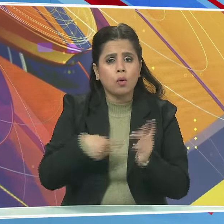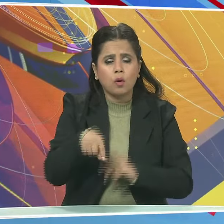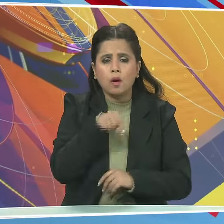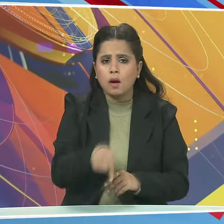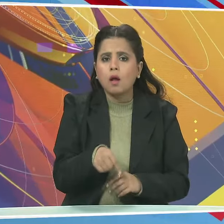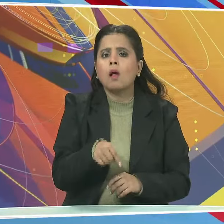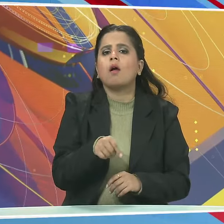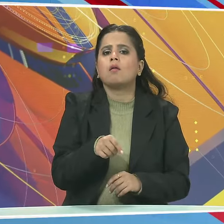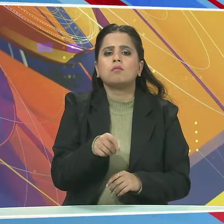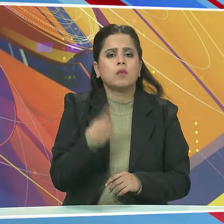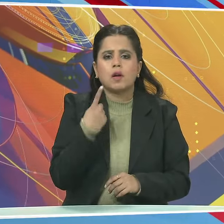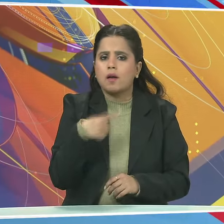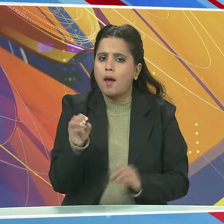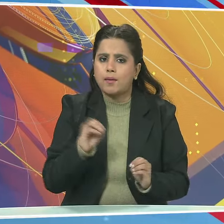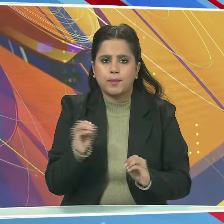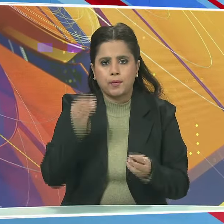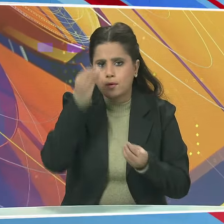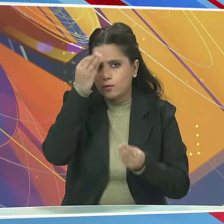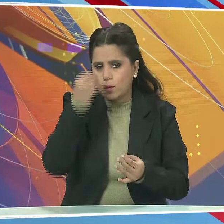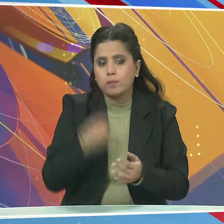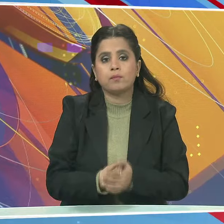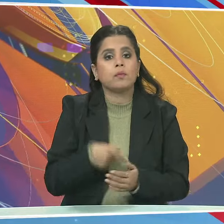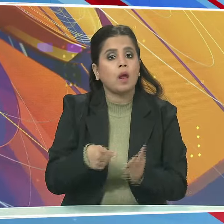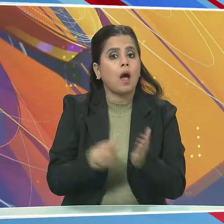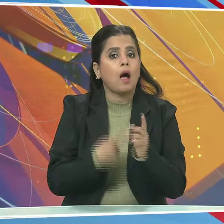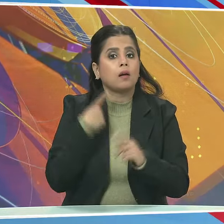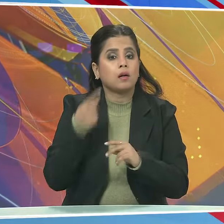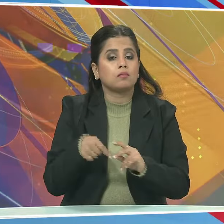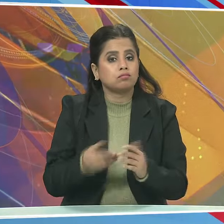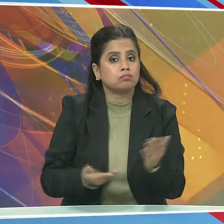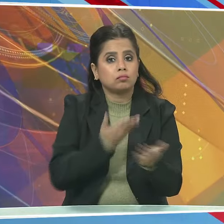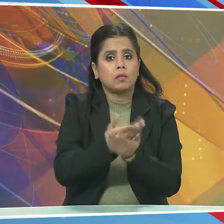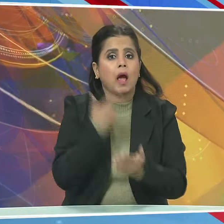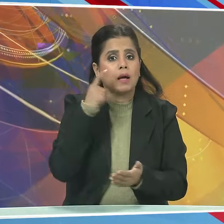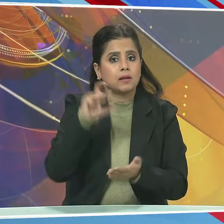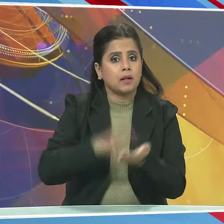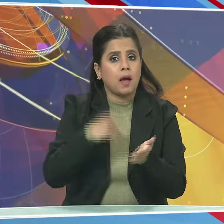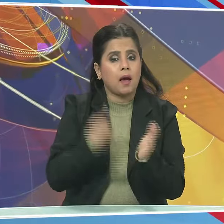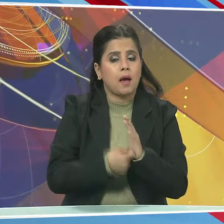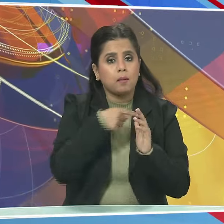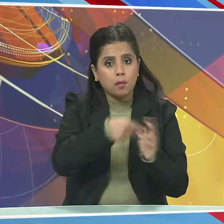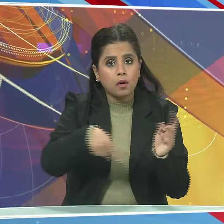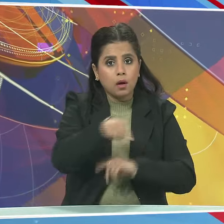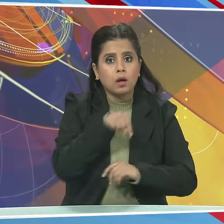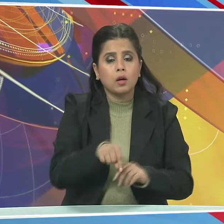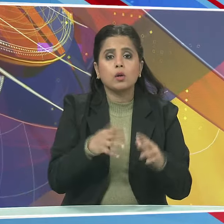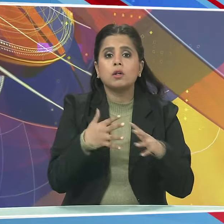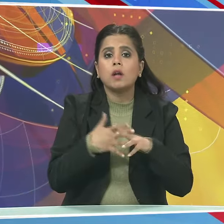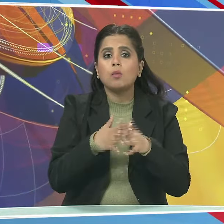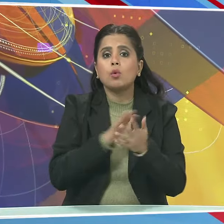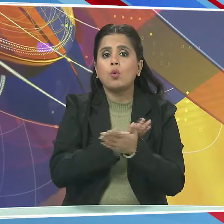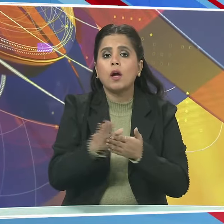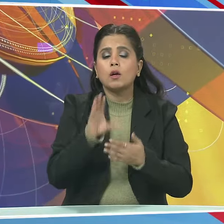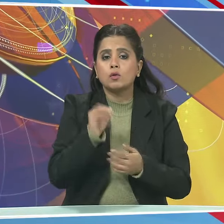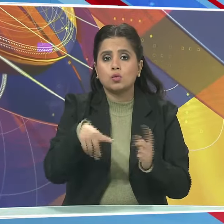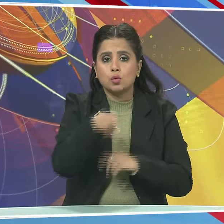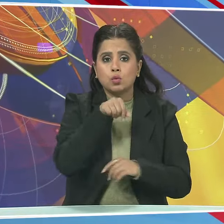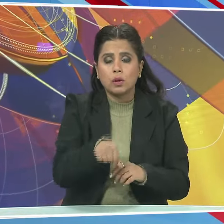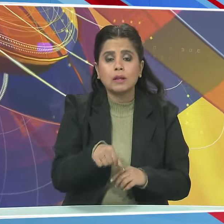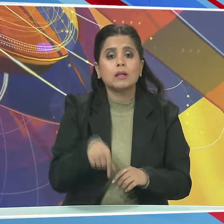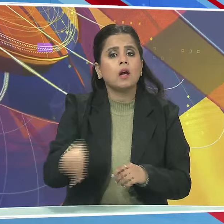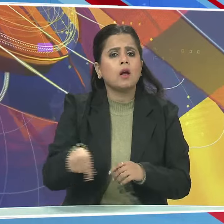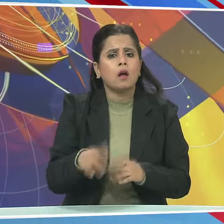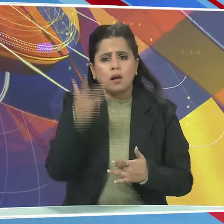सूशना प्रदान करती है एक RTI के जवाब में ICMR ने विश्व स्वात संगठन, रोग